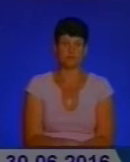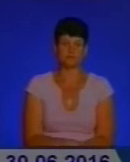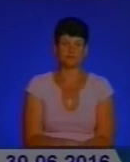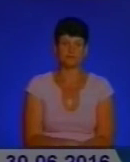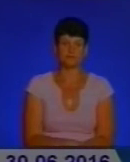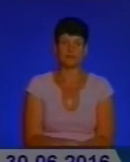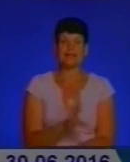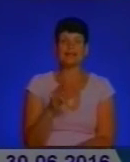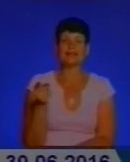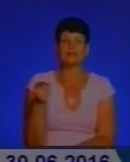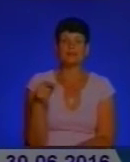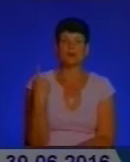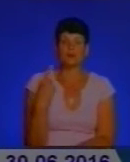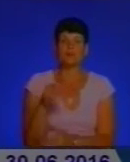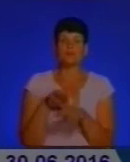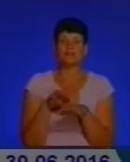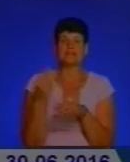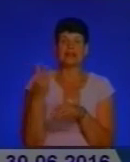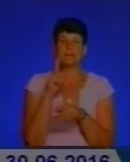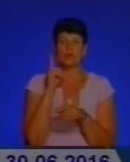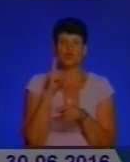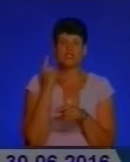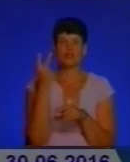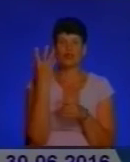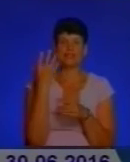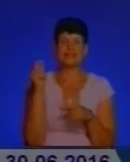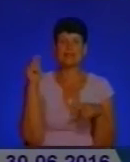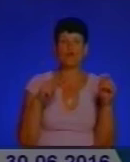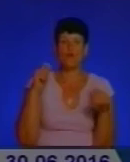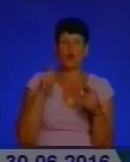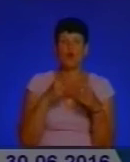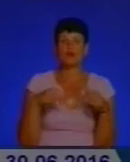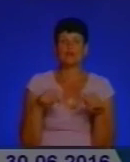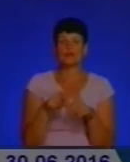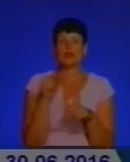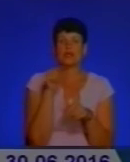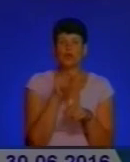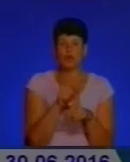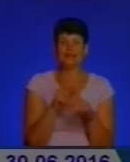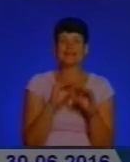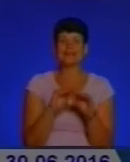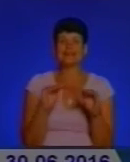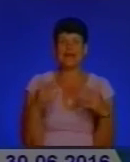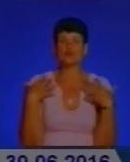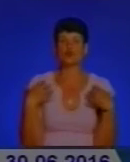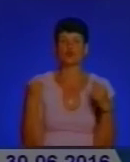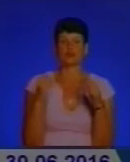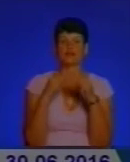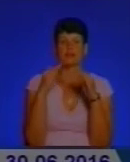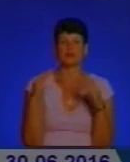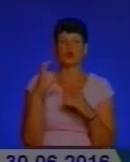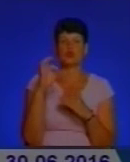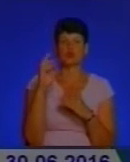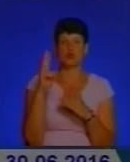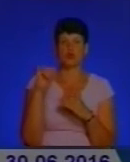На Терлопільщині триває третій обласний молодіжний дводенний форум. Організували його на території дитячого оздоровчого табору «Сокіл»,